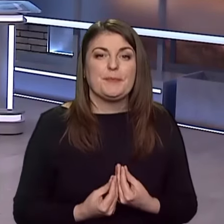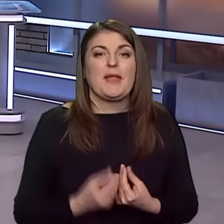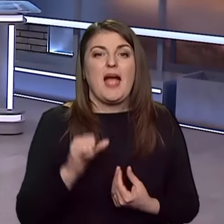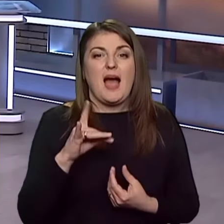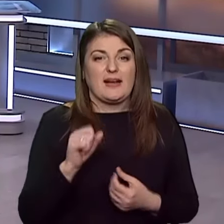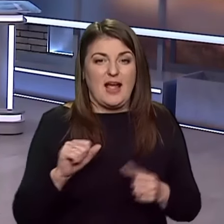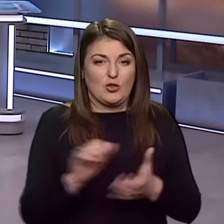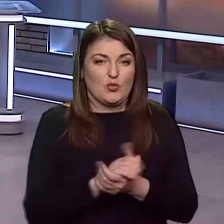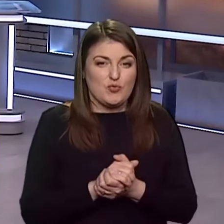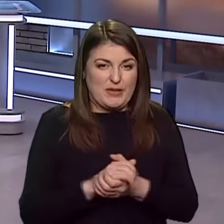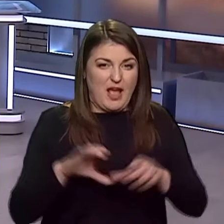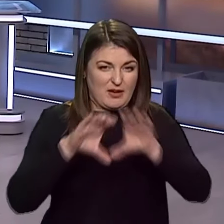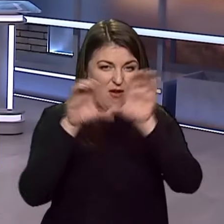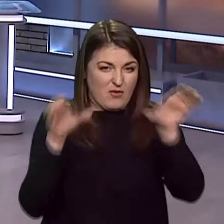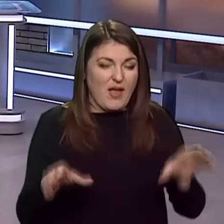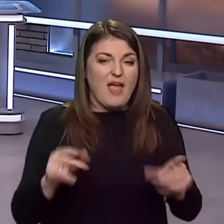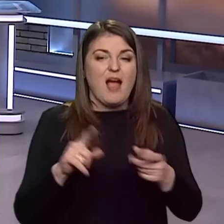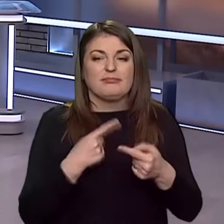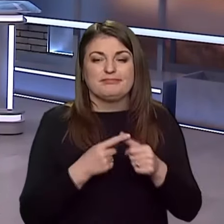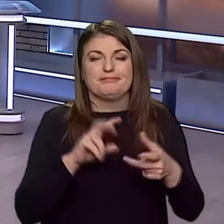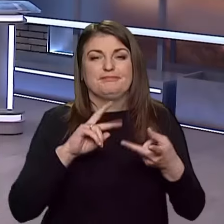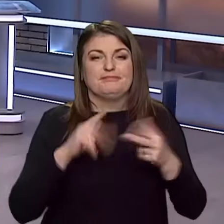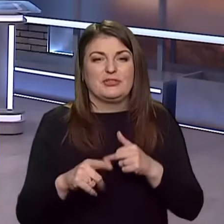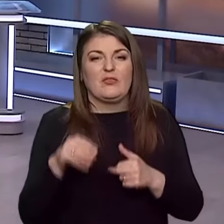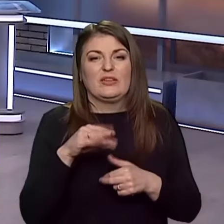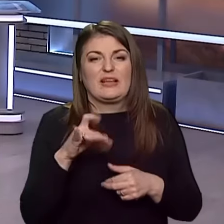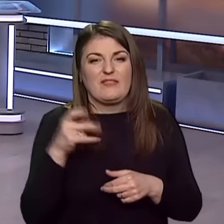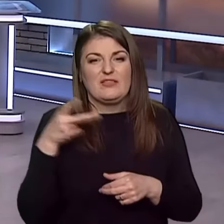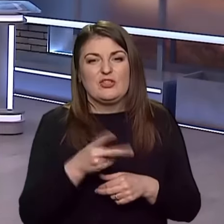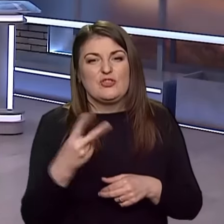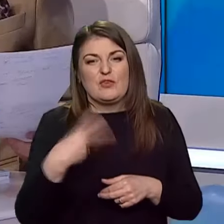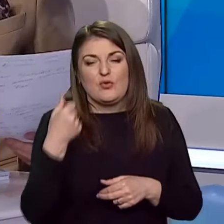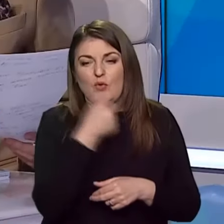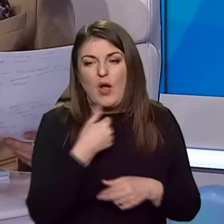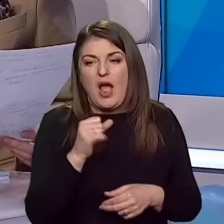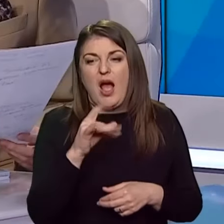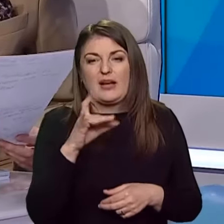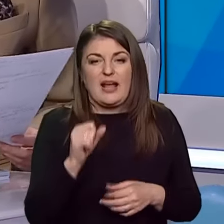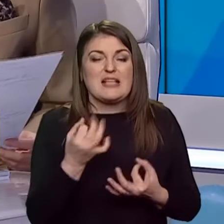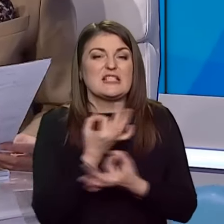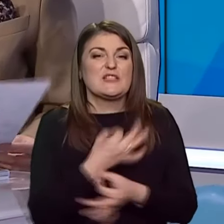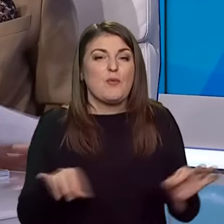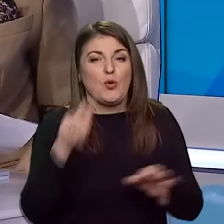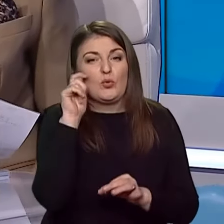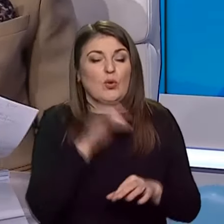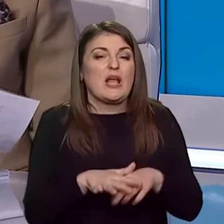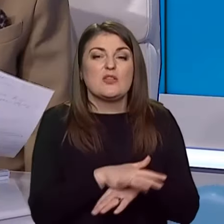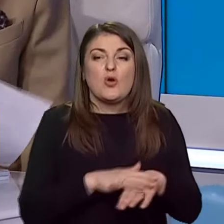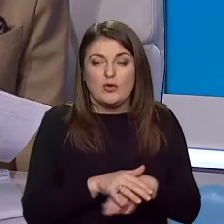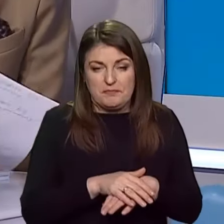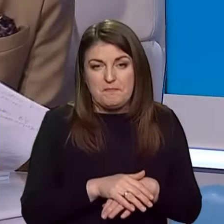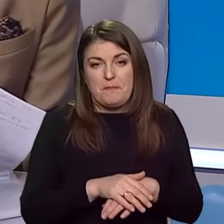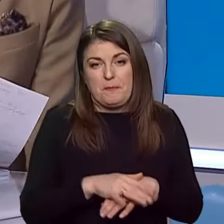Арка Дружби народів або, як її прийменували вже у травні 2022 року, арка свободи українського народу.